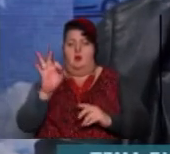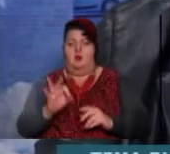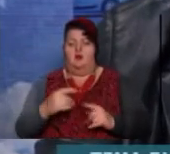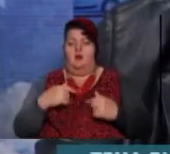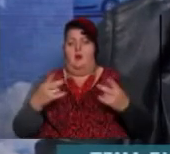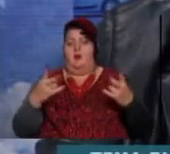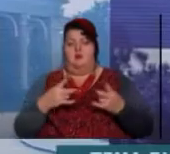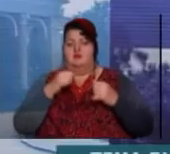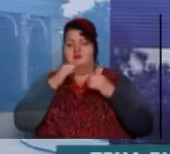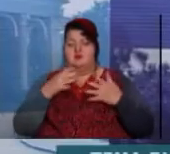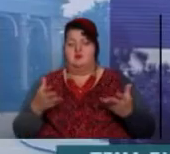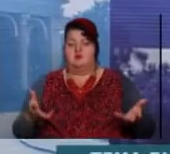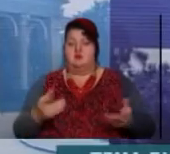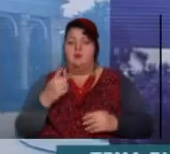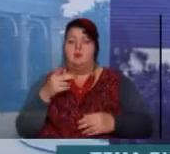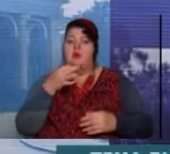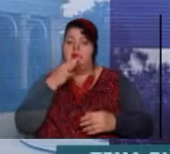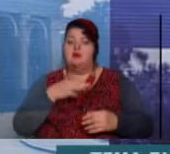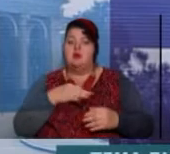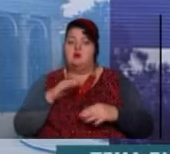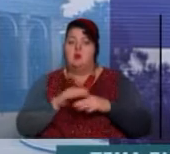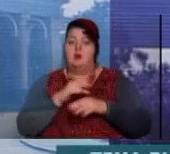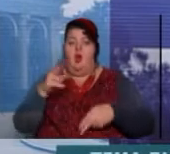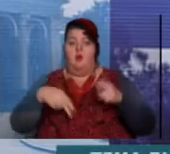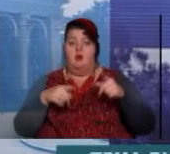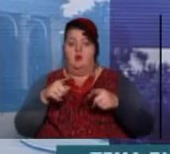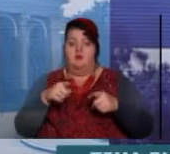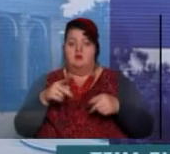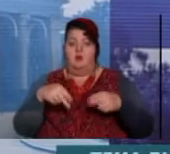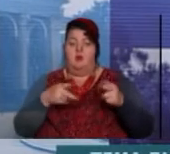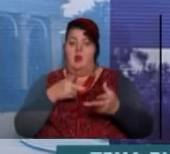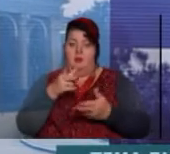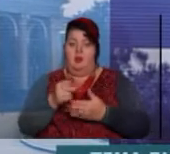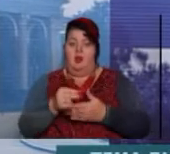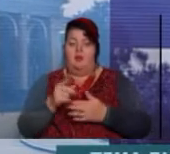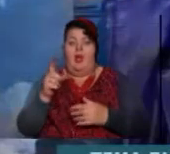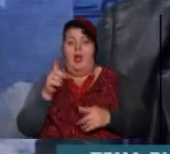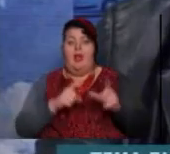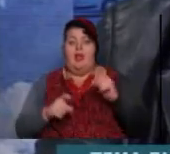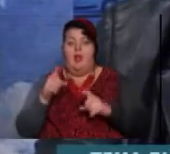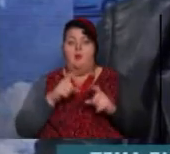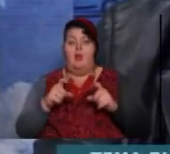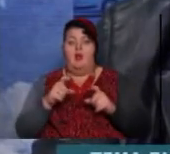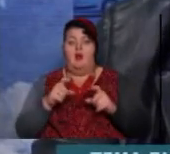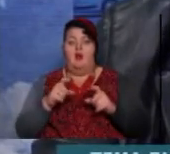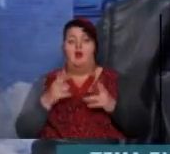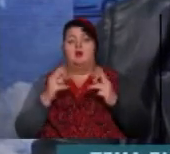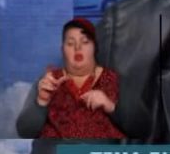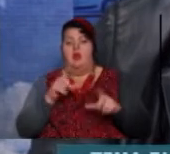яку ви діляють? А скажіть, будь ласка, операції платні у вас? Ні, операції платні. Хімиотерапія? Хімиотерапія.